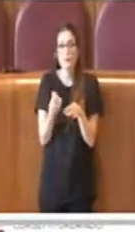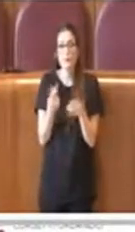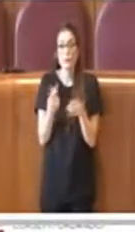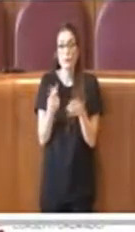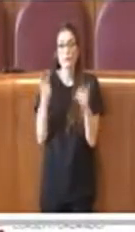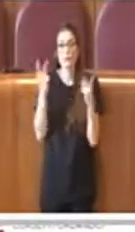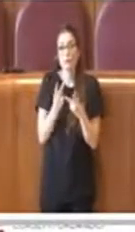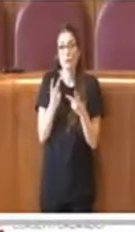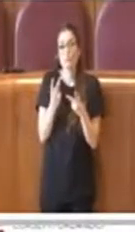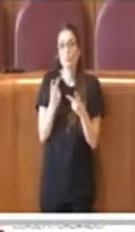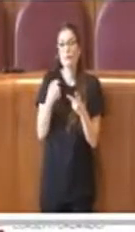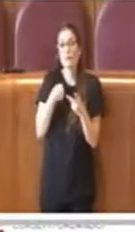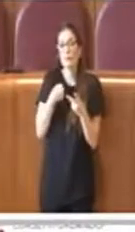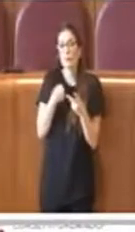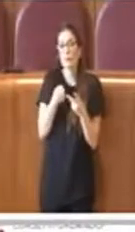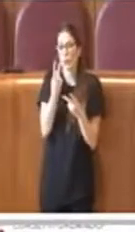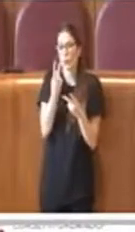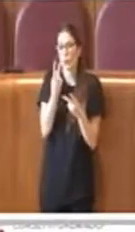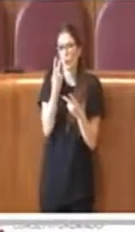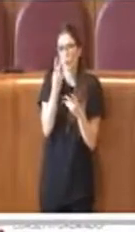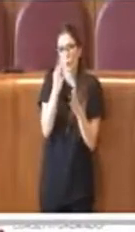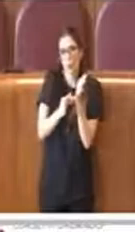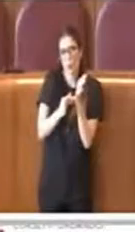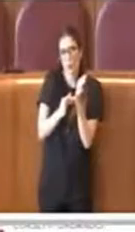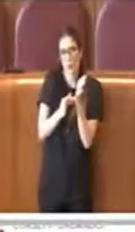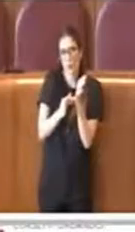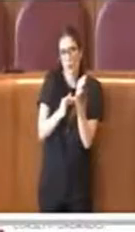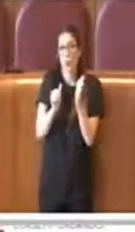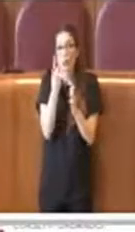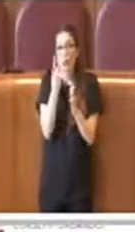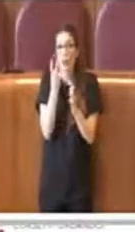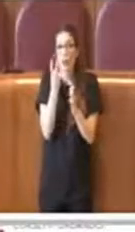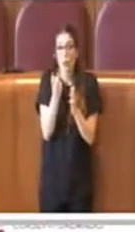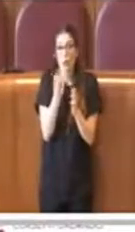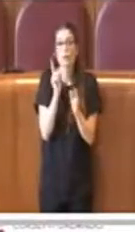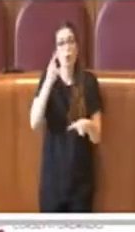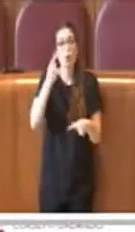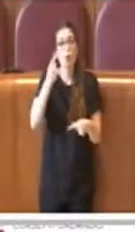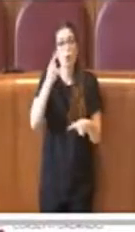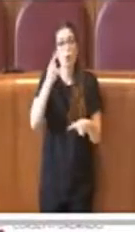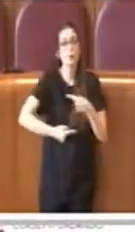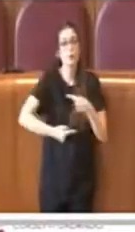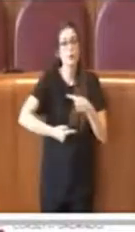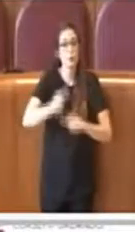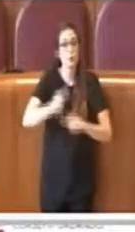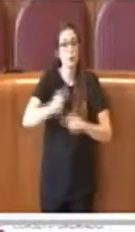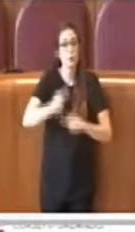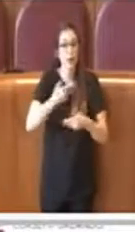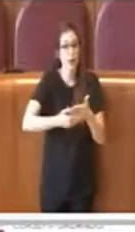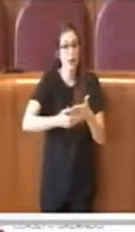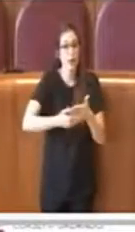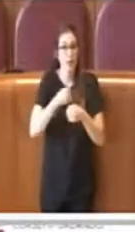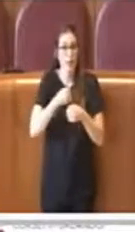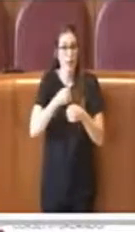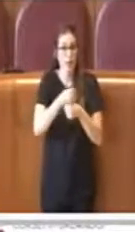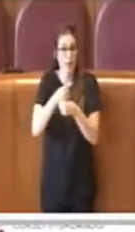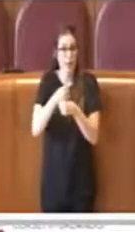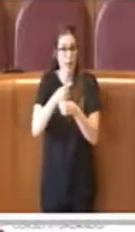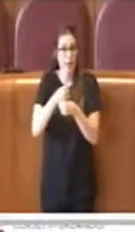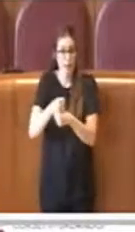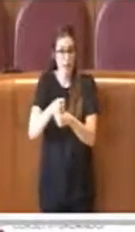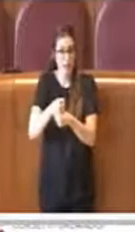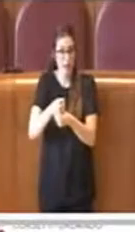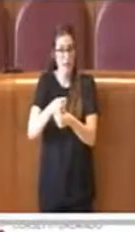Veramente sono rimasti proprio due punti, uno riguarda la continuità e il limite degli incarichi, cioè la